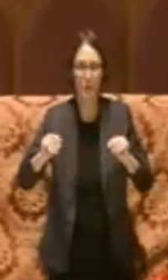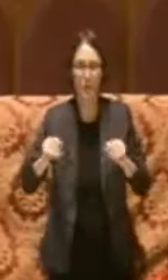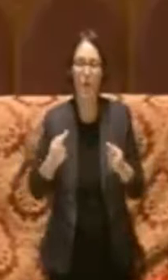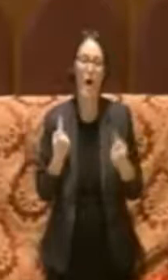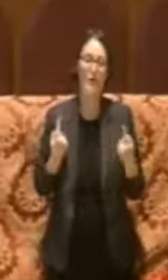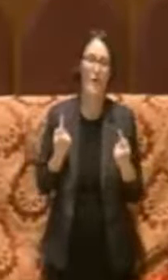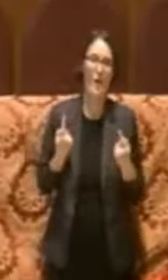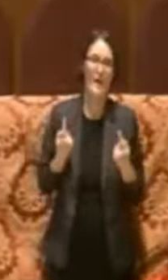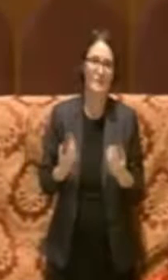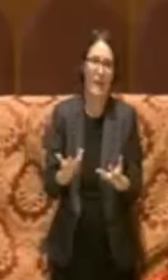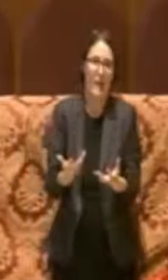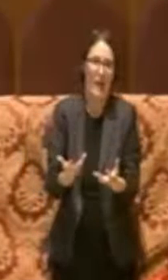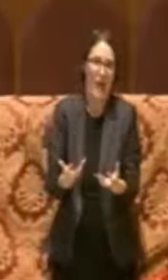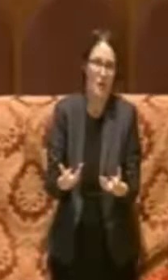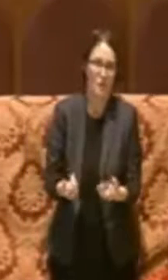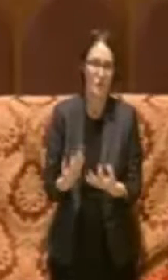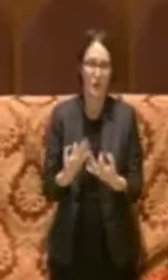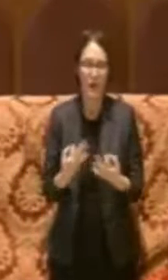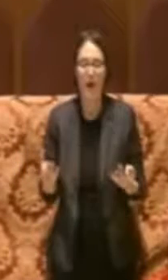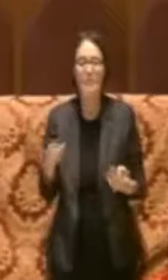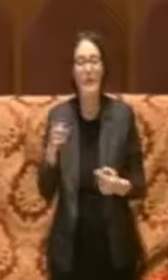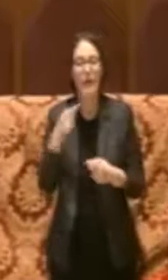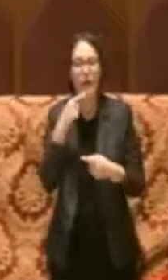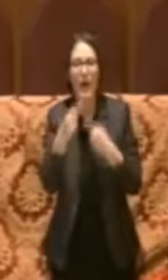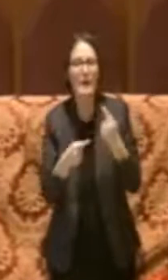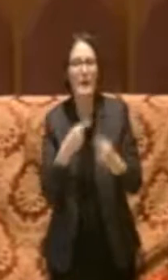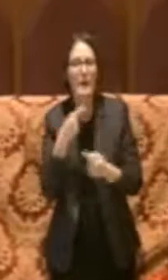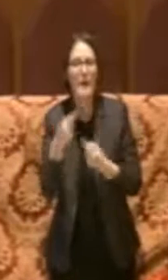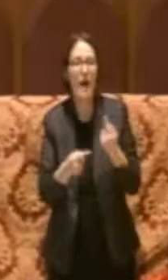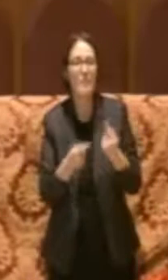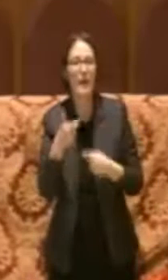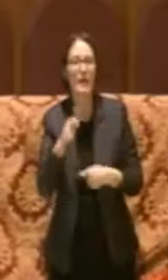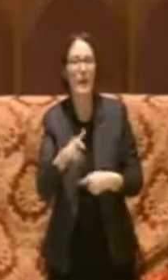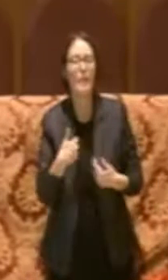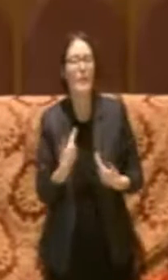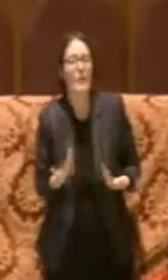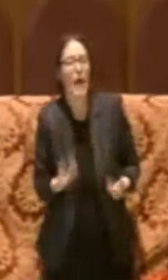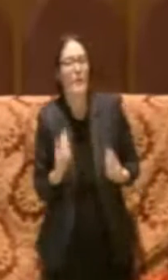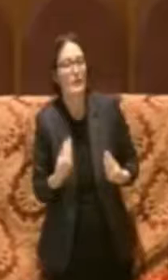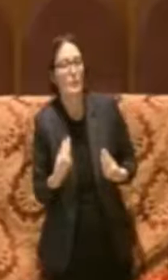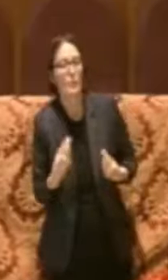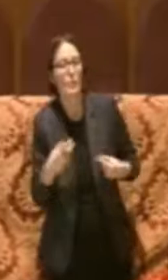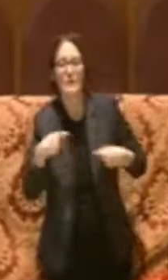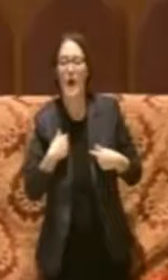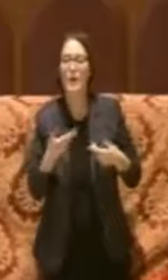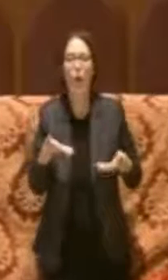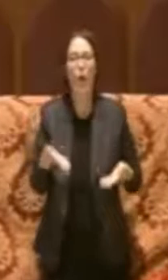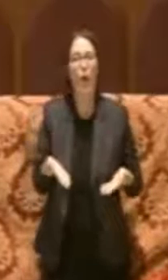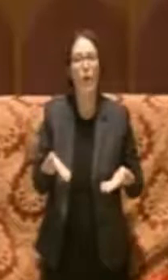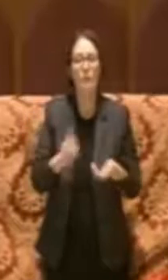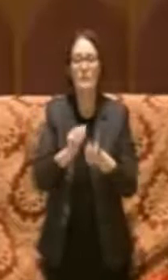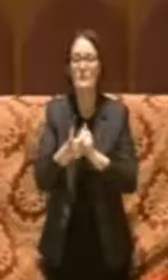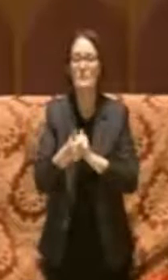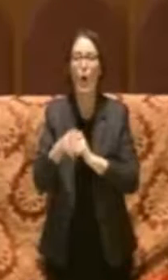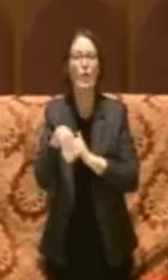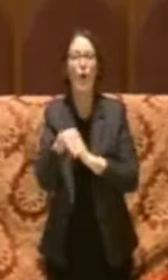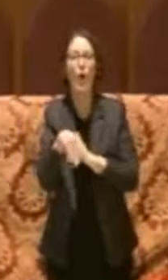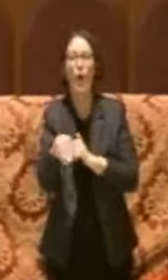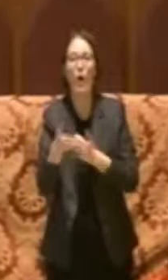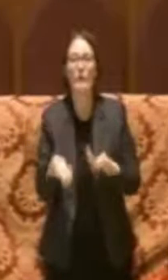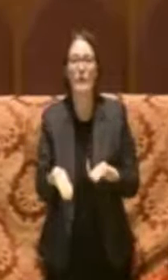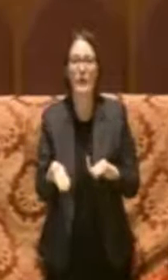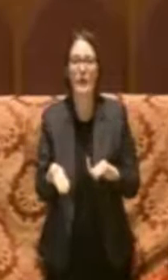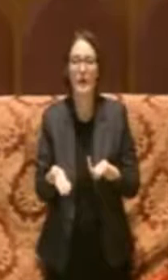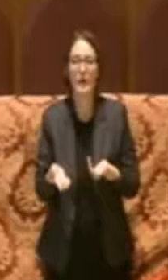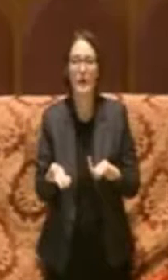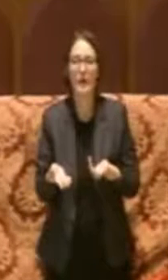Quindi, ecco, la protesta è stata, ma come per... Io adesso dove faccio sport? Non eravamo abituati a